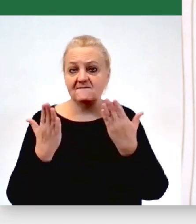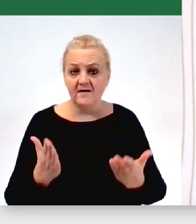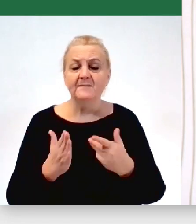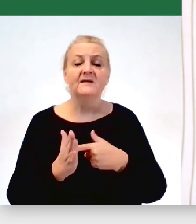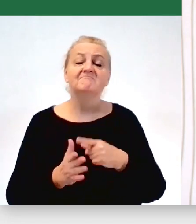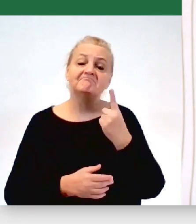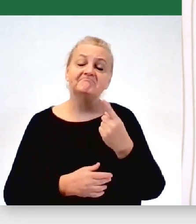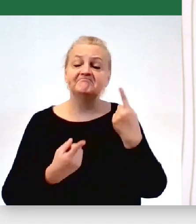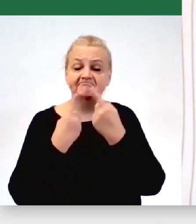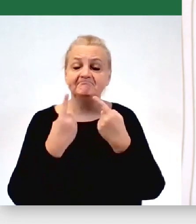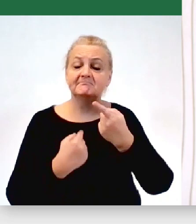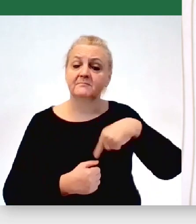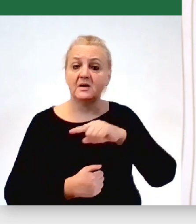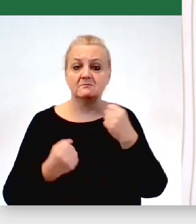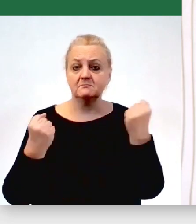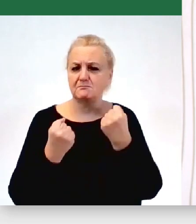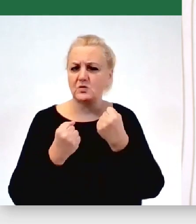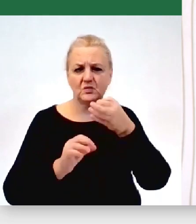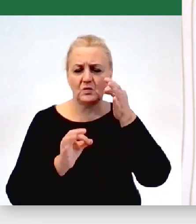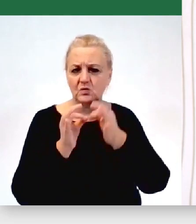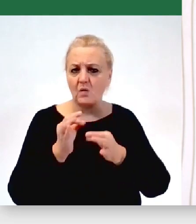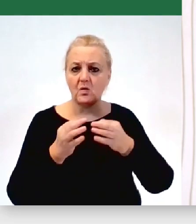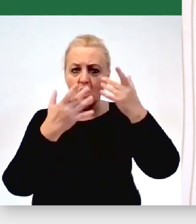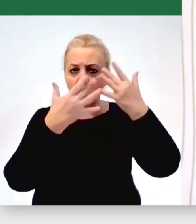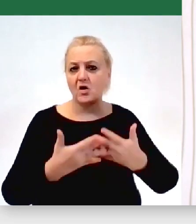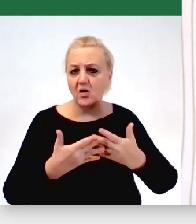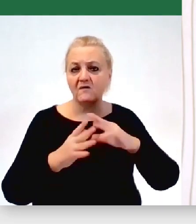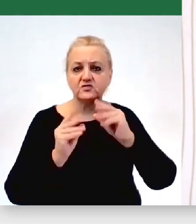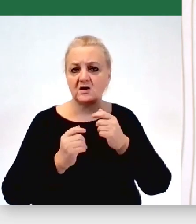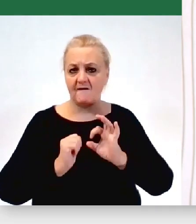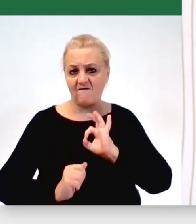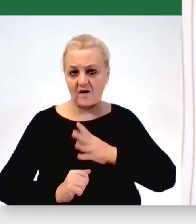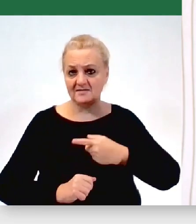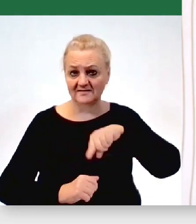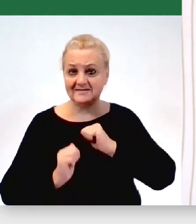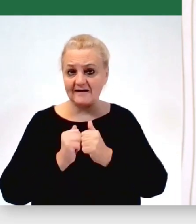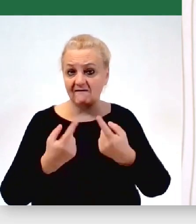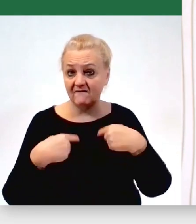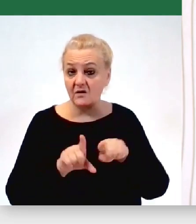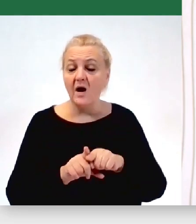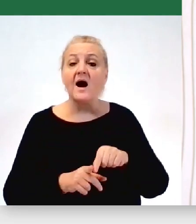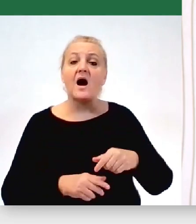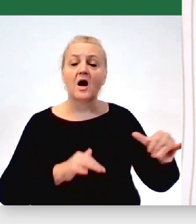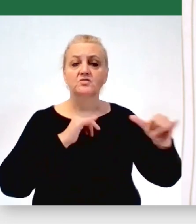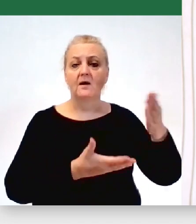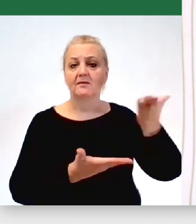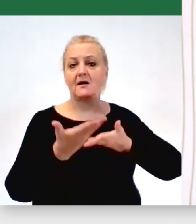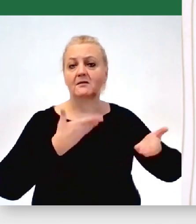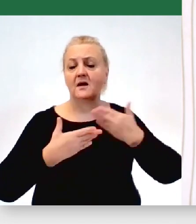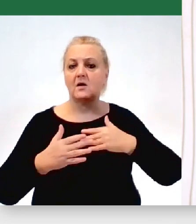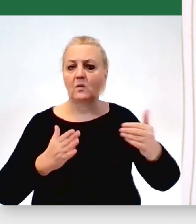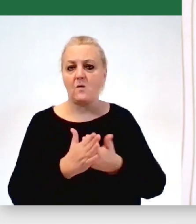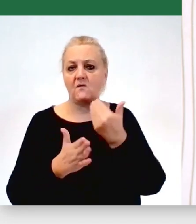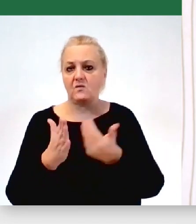strony jesteśmy bardzo skrupulatnie rozliczani z tego, co robimy, a z drugiej strony rząd funduje nam coraz nowe wyzwania,